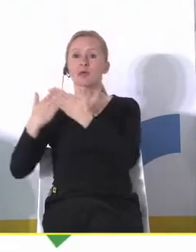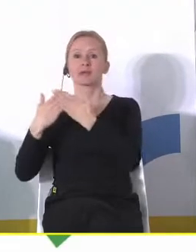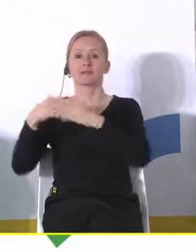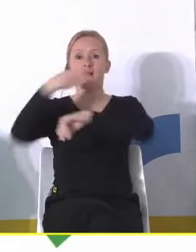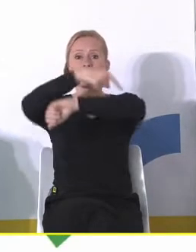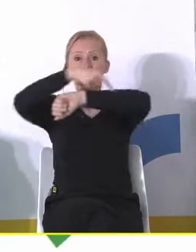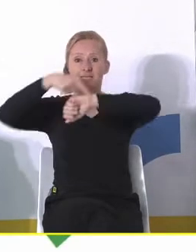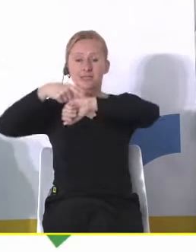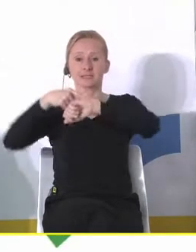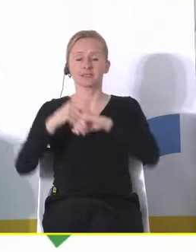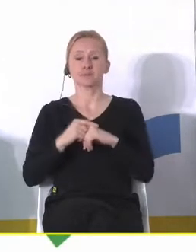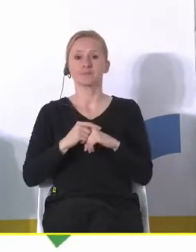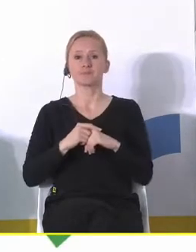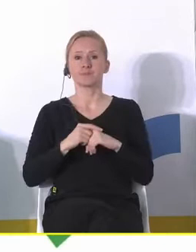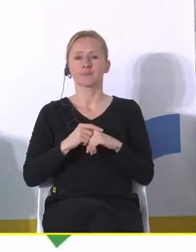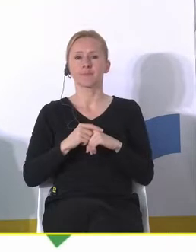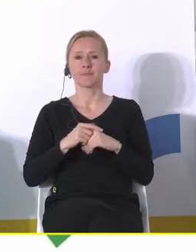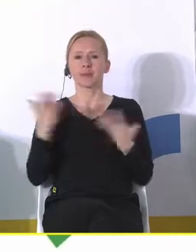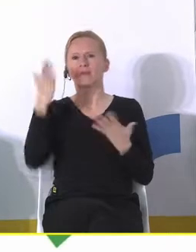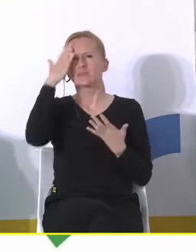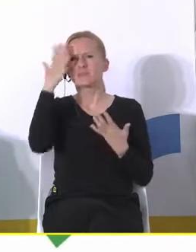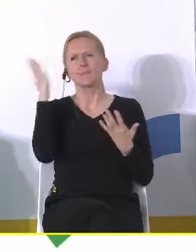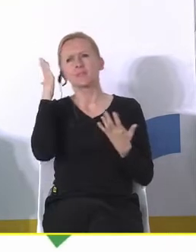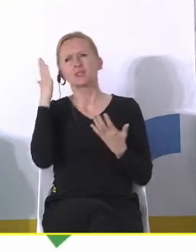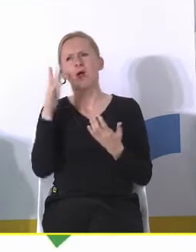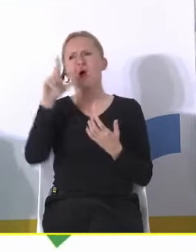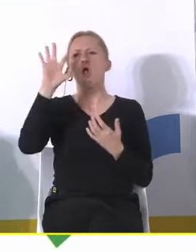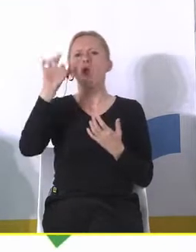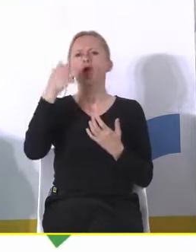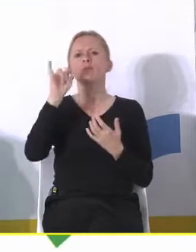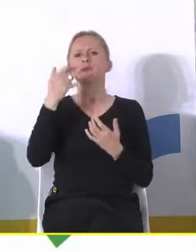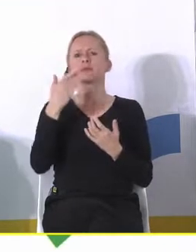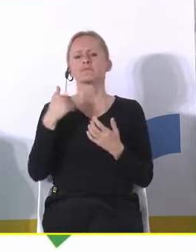za granicą. Czy wiecie, drodzy Państwo, ile mieszkańców liczy Londyn?